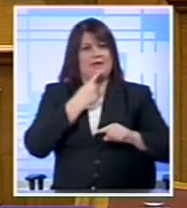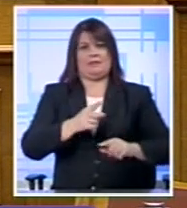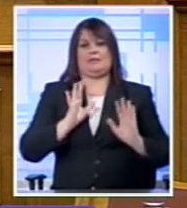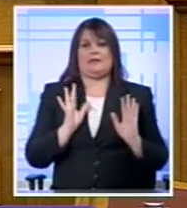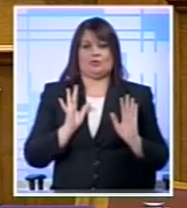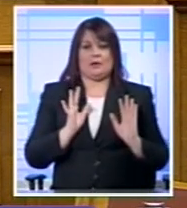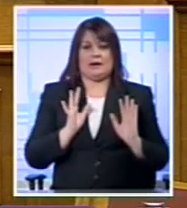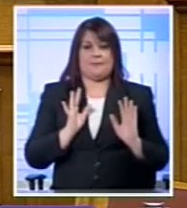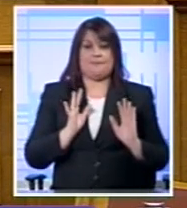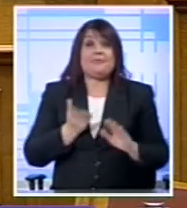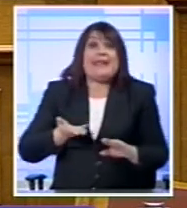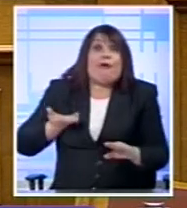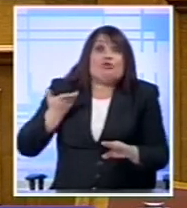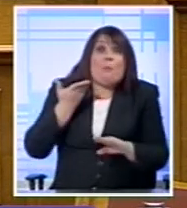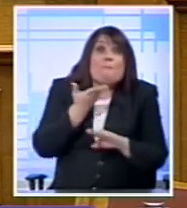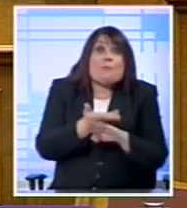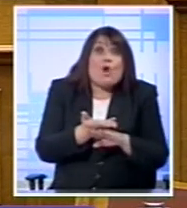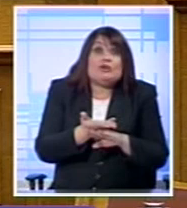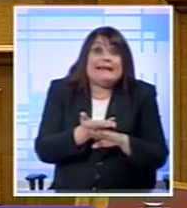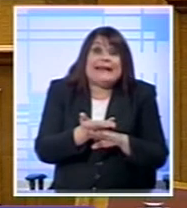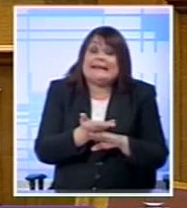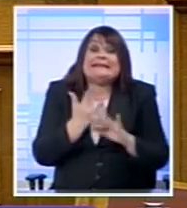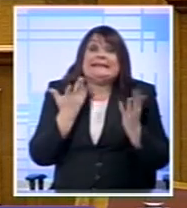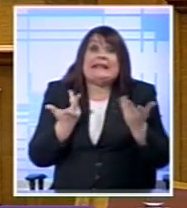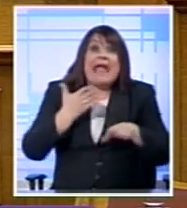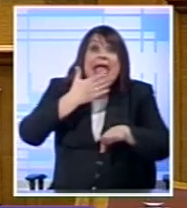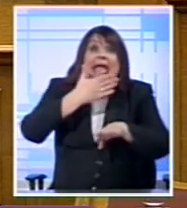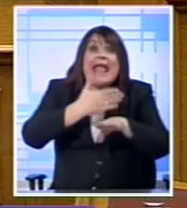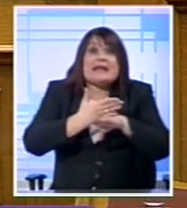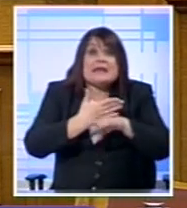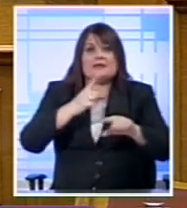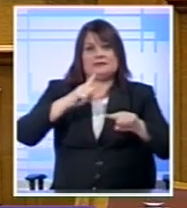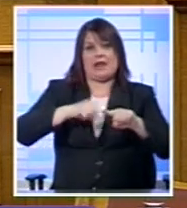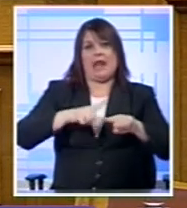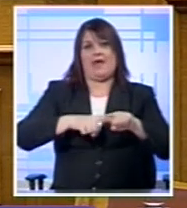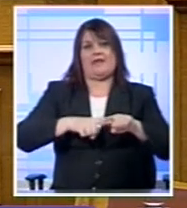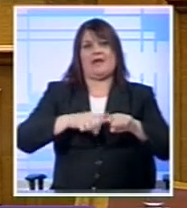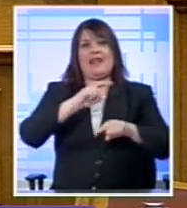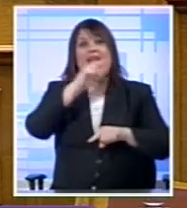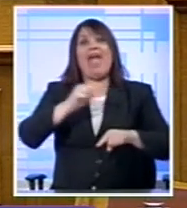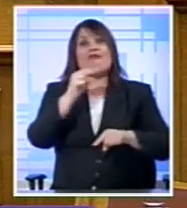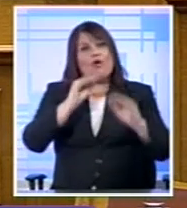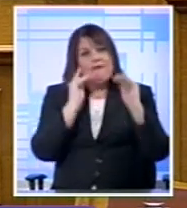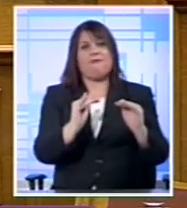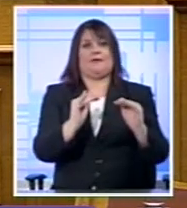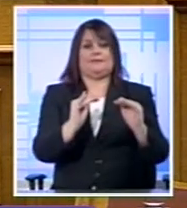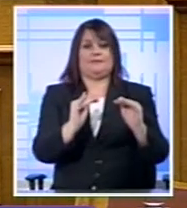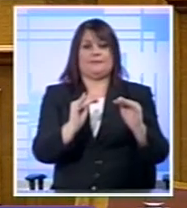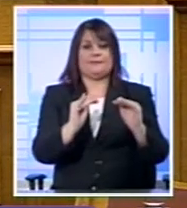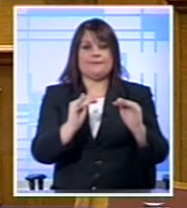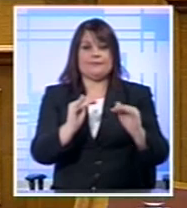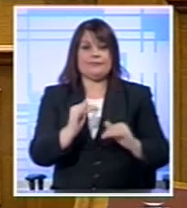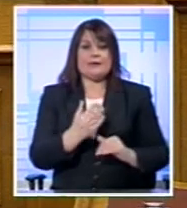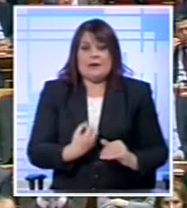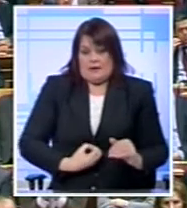δημοψήφισμα το πρότεινα ακριβώς Για να εγγυηθώ Την πορεία της χώρας μας στο ευρώ Εμπιστευόμενος Εν τέλει το